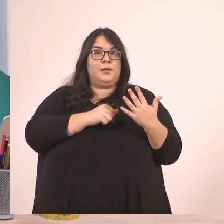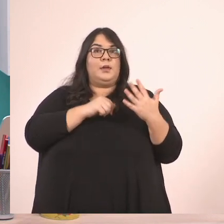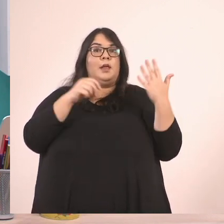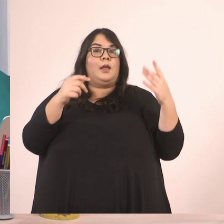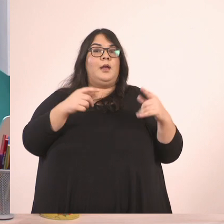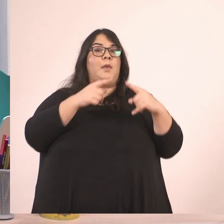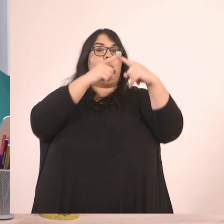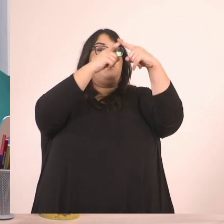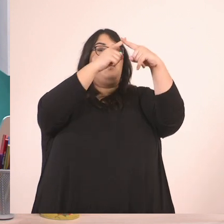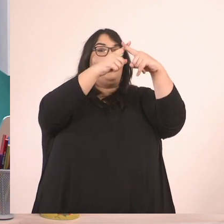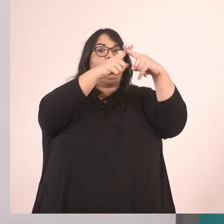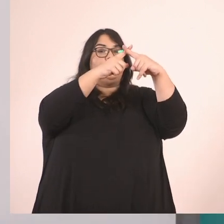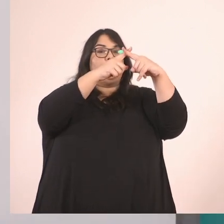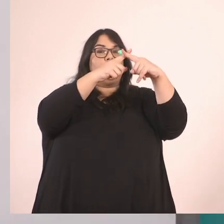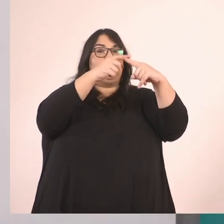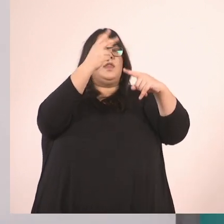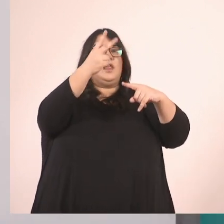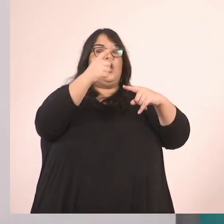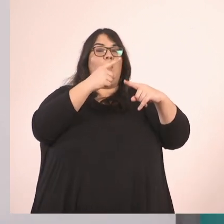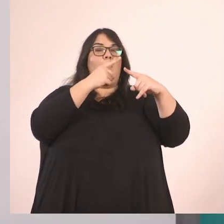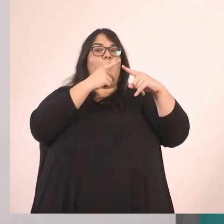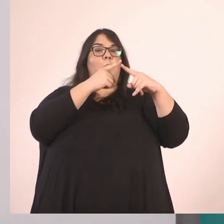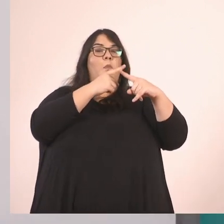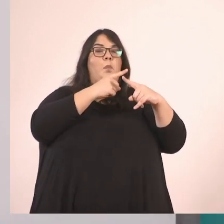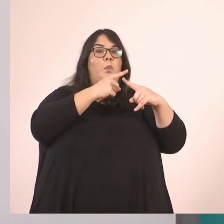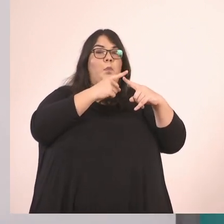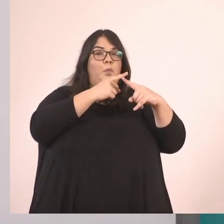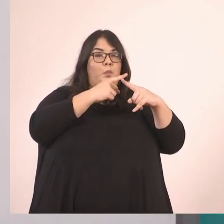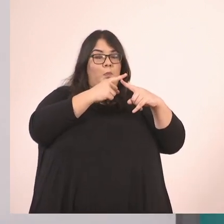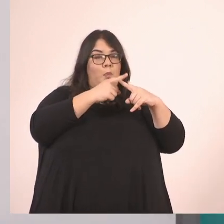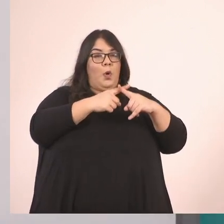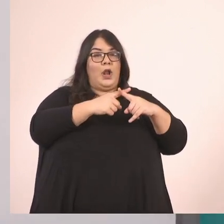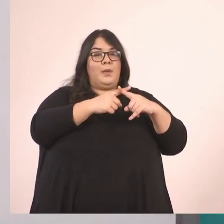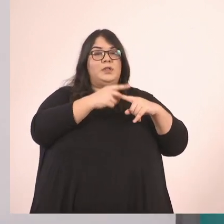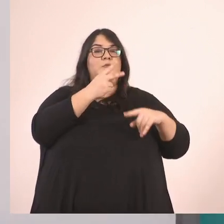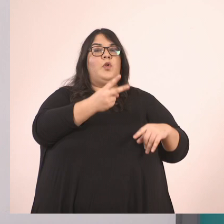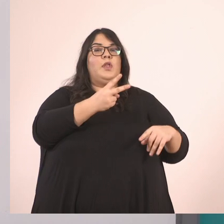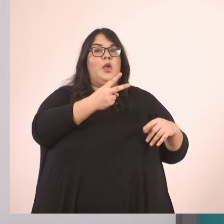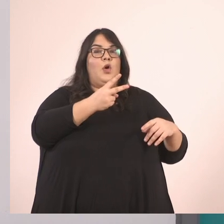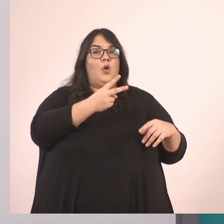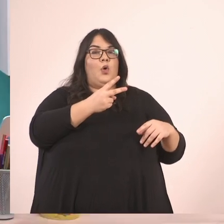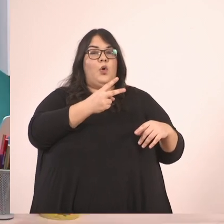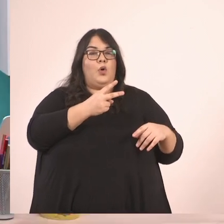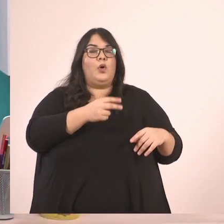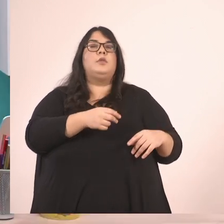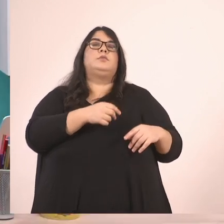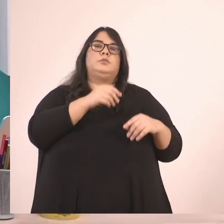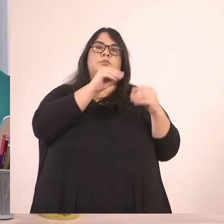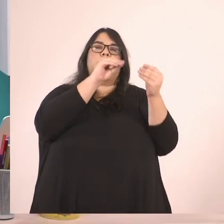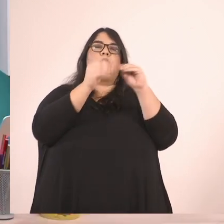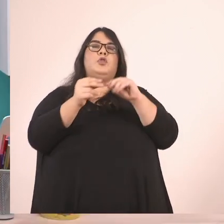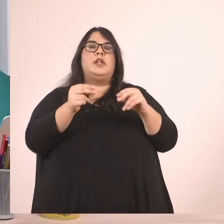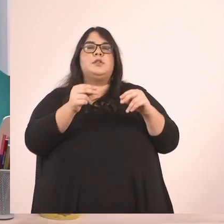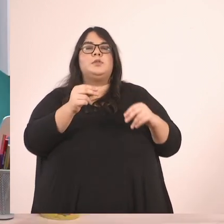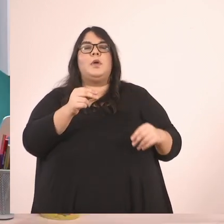Αν πολλαπλασιάσουμε και τους δύο όρους με το 2, δηλαδή αν διπλασιάσουμε και τους δύο όρους δύο φορές